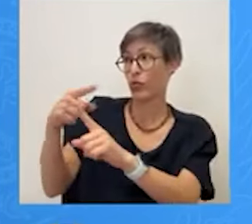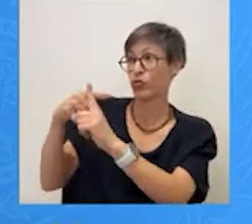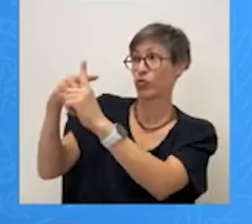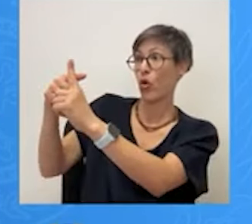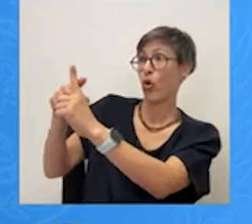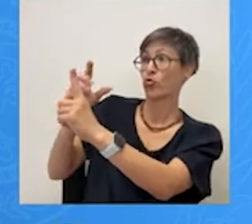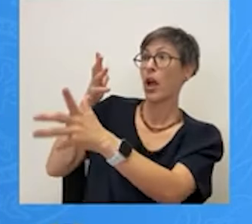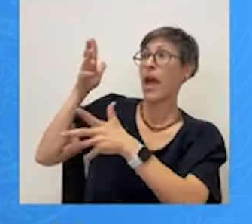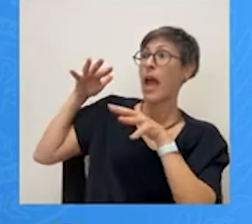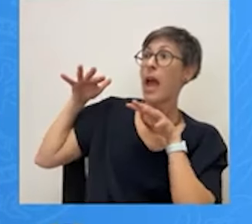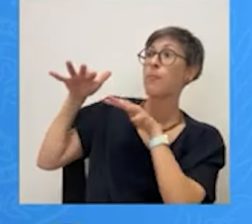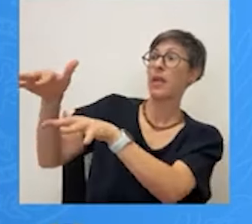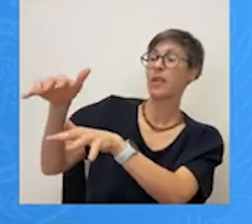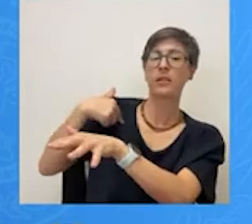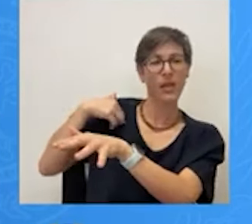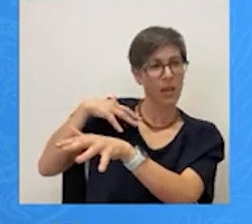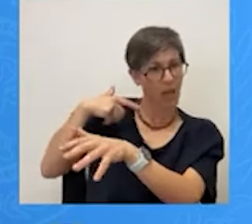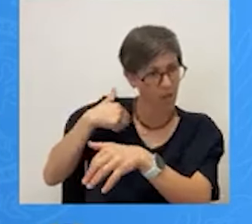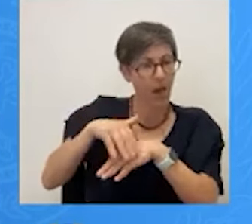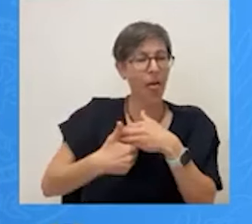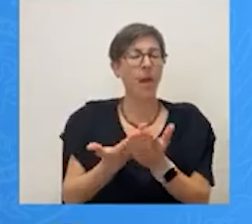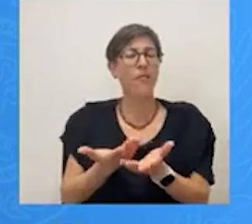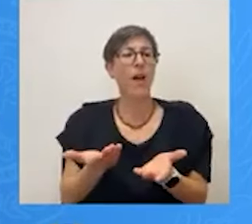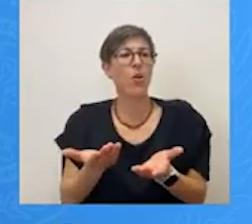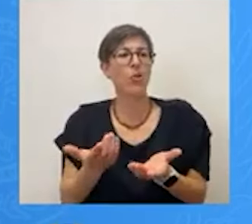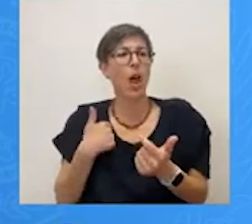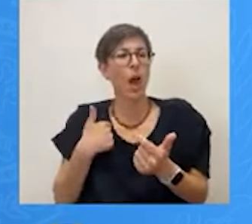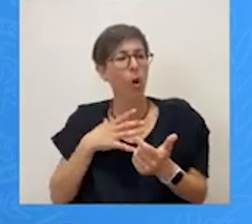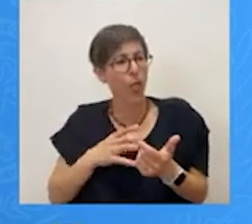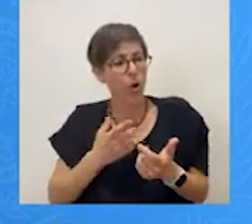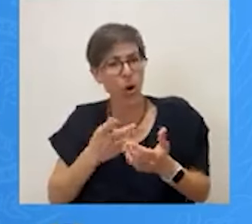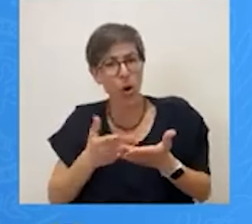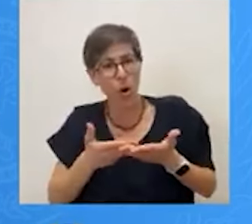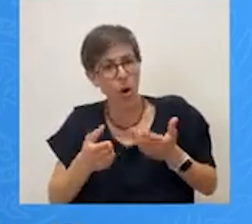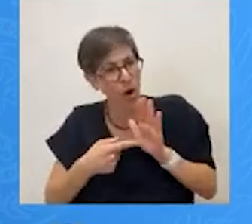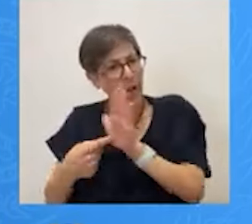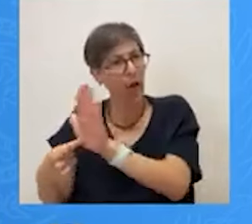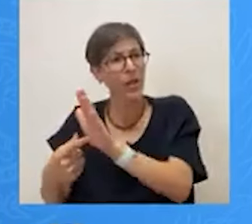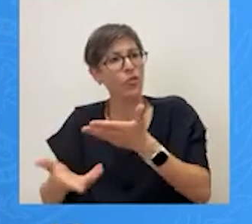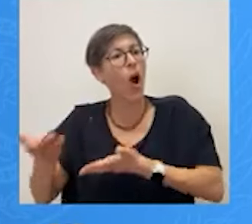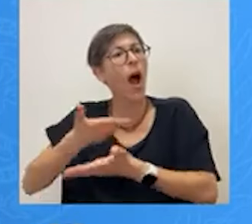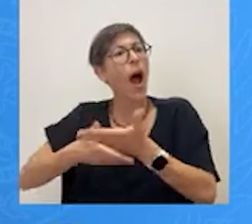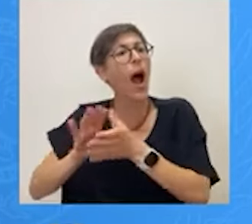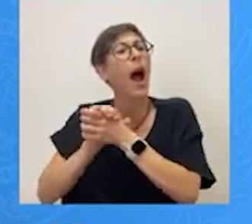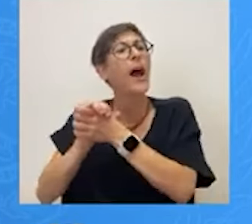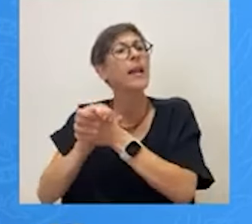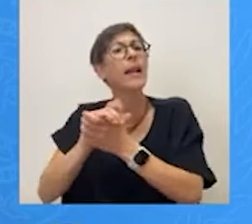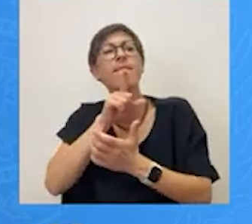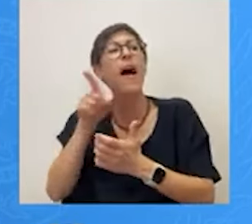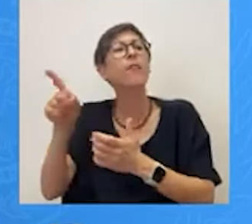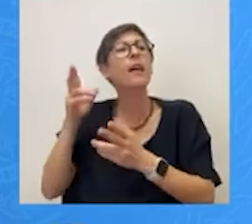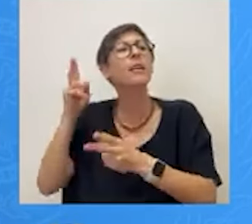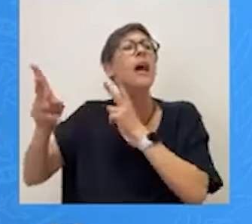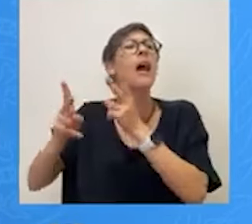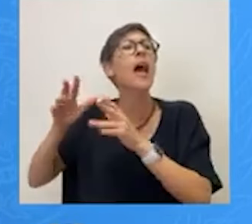τη δημοκρατική μου ευαισθησία Θέλω να εκφράσω την αλληλεγγύη μου σε αυτές τις επιθέσεις Πείτε μας ποιος